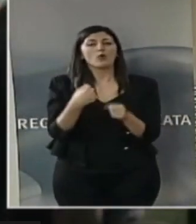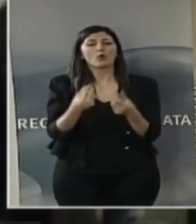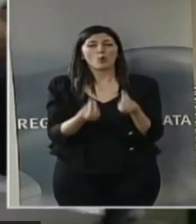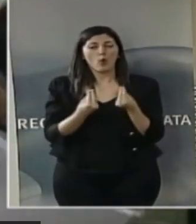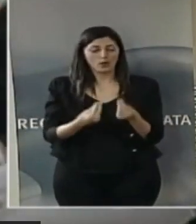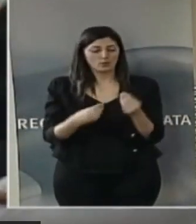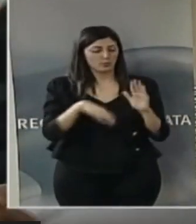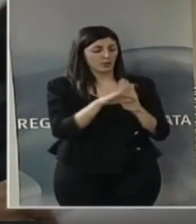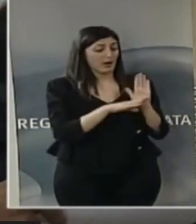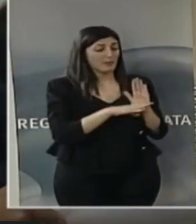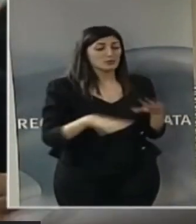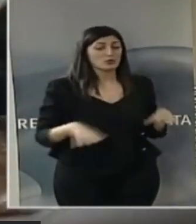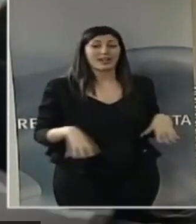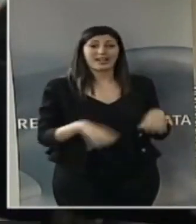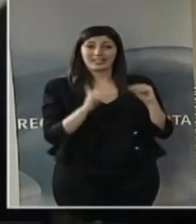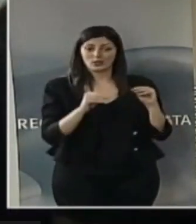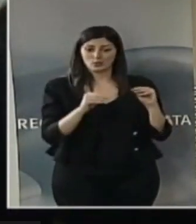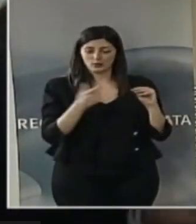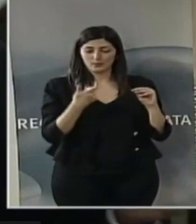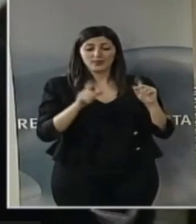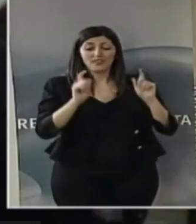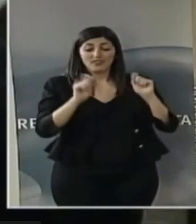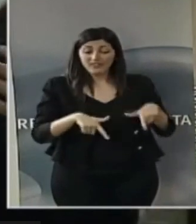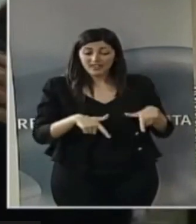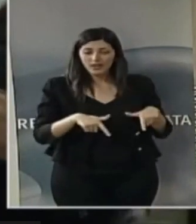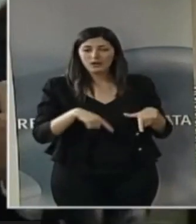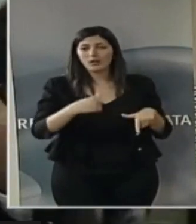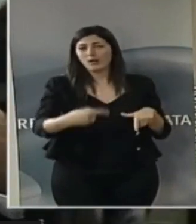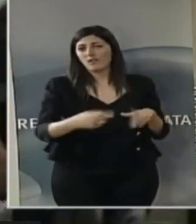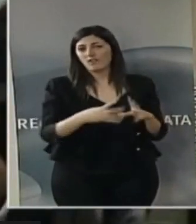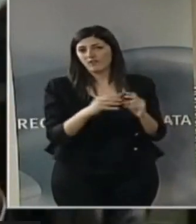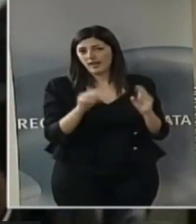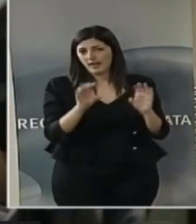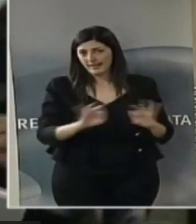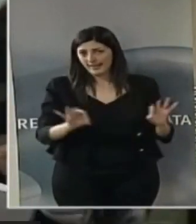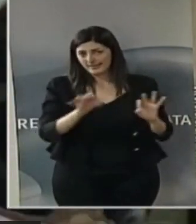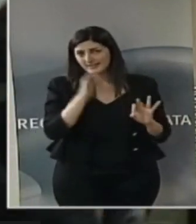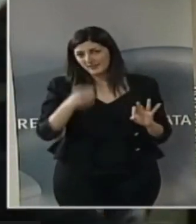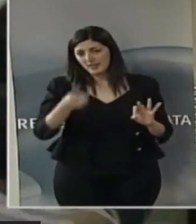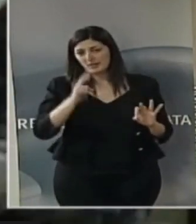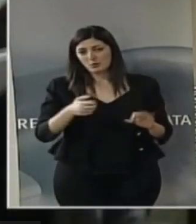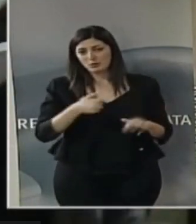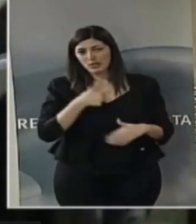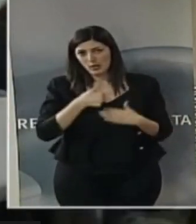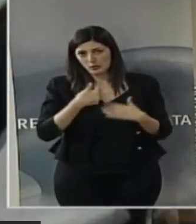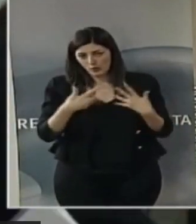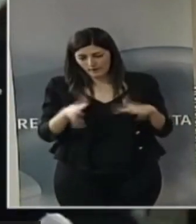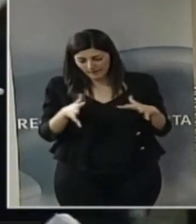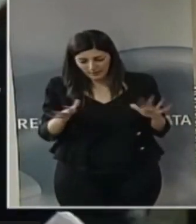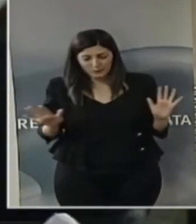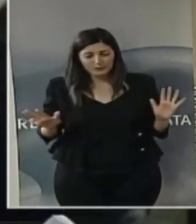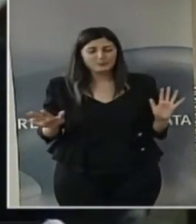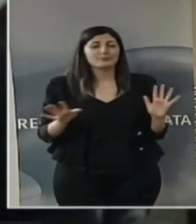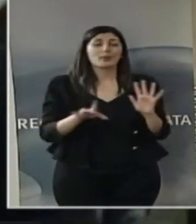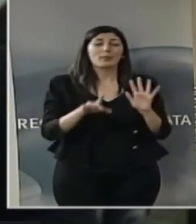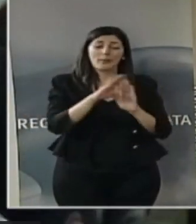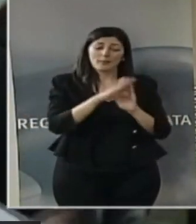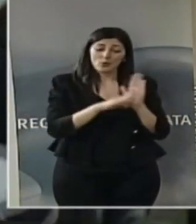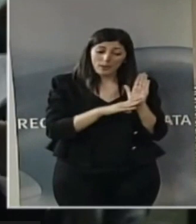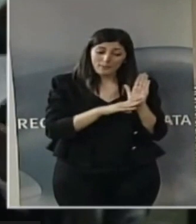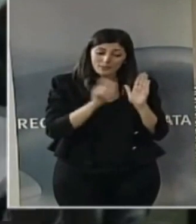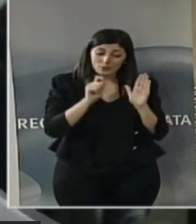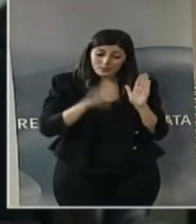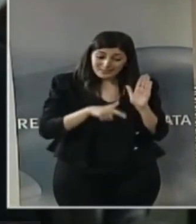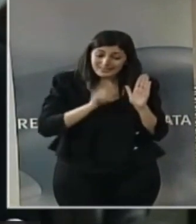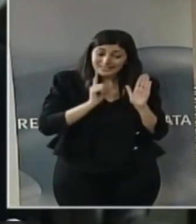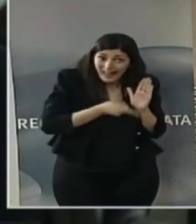perché quando una programmazione è partita non puoi fare più niente, quindi la risposta me la do da solo. Quando c'è invece una programmazione che deve partire, si